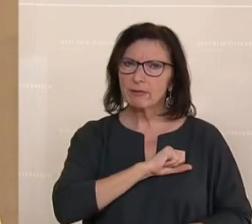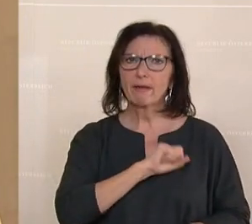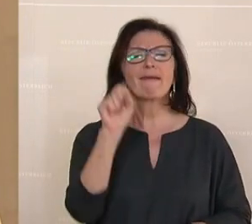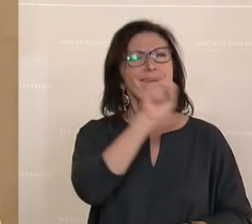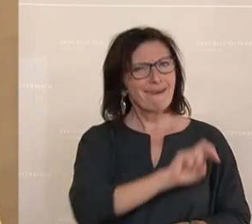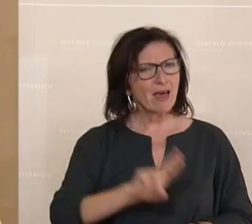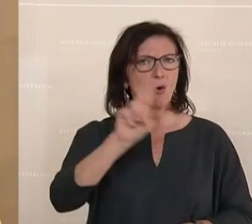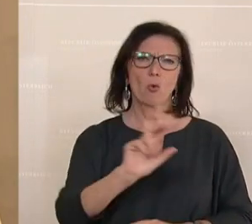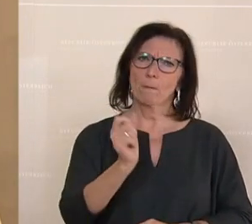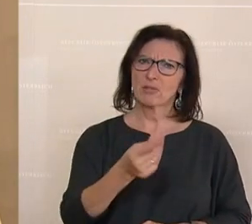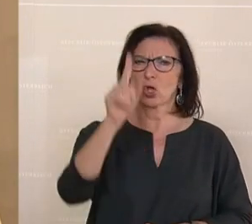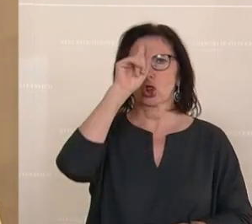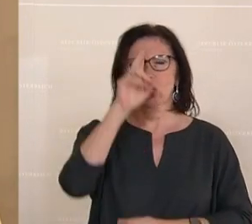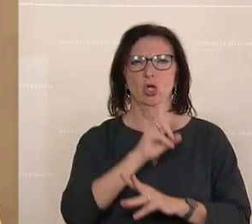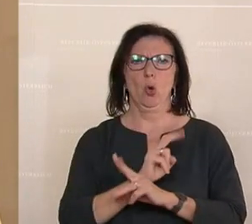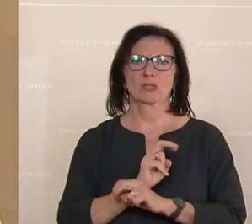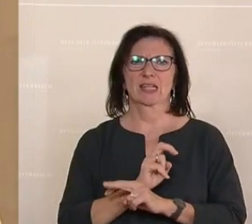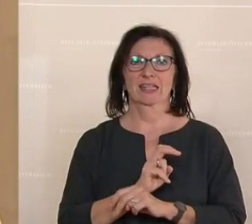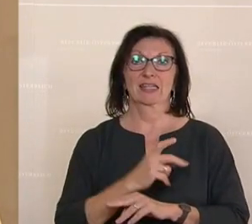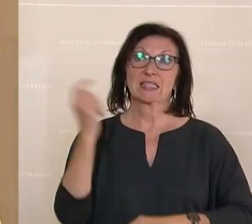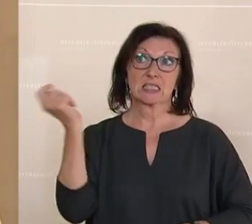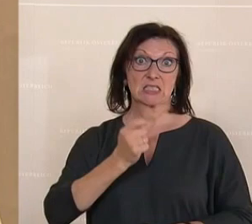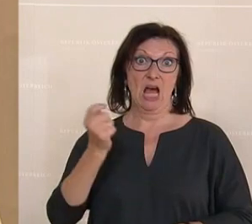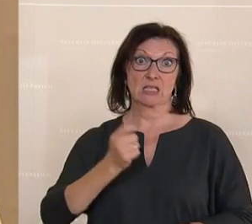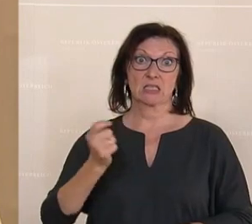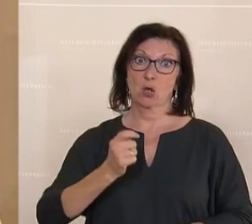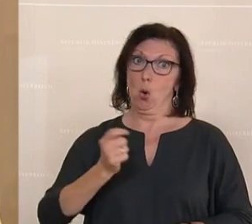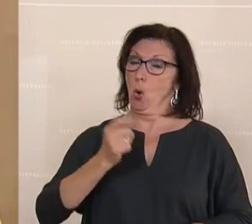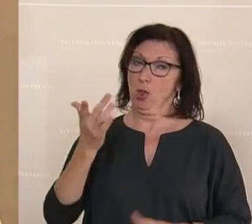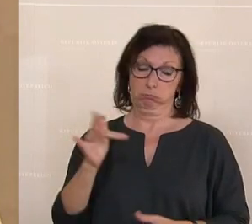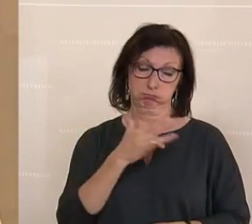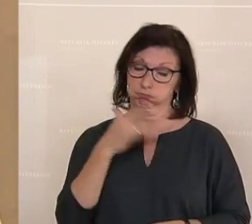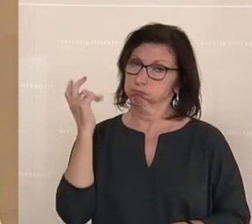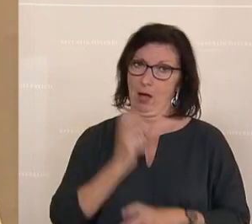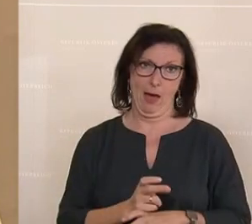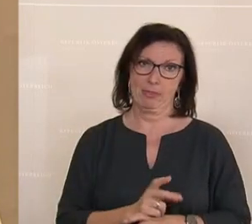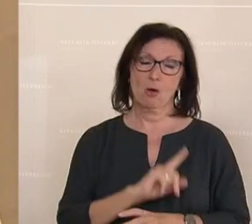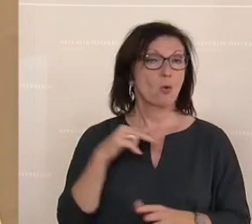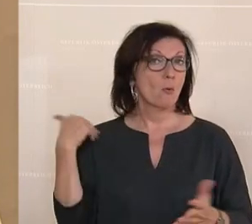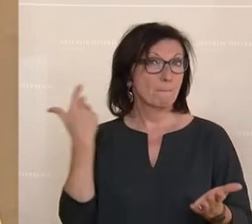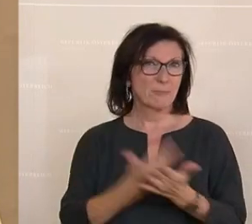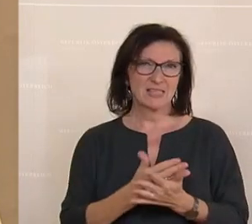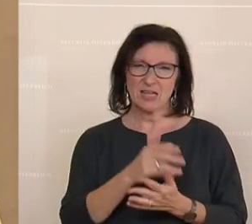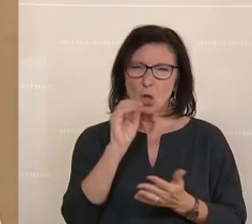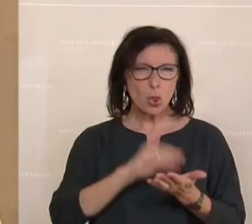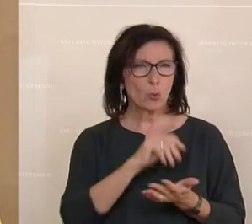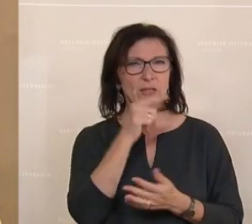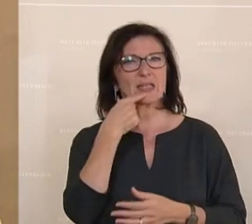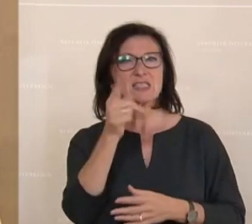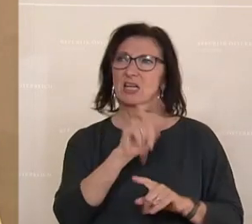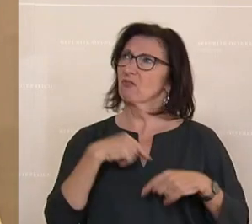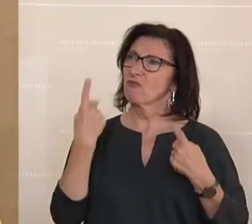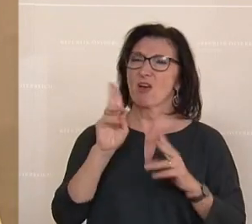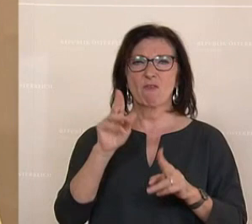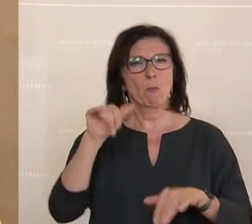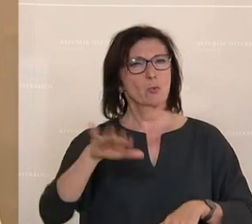insbesondere Deutschland und Österreich treffen diese Sanktionen am härtersten. Und sie haben bis jetzt noch nicht erklärt, warum wir hier dabei sind.